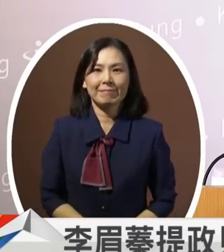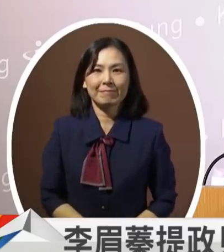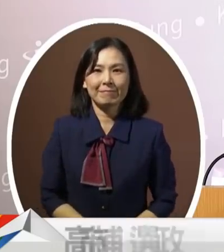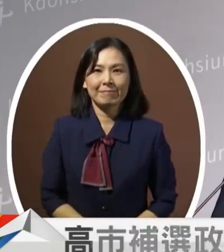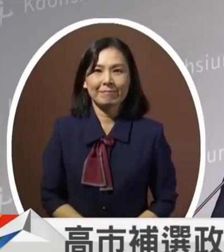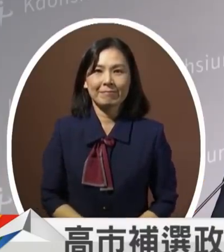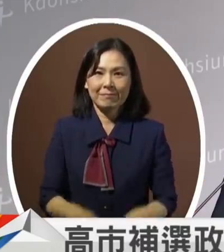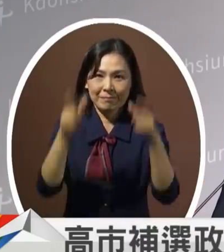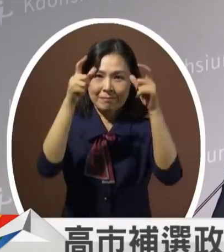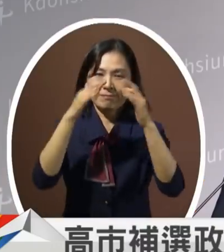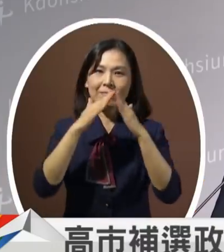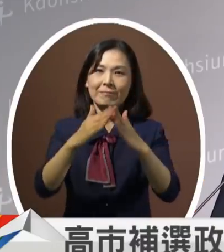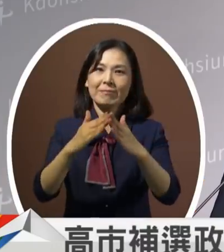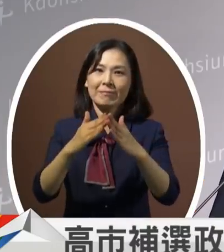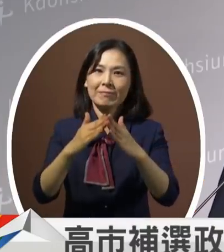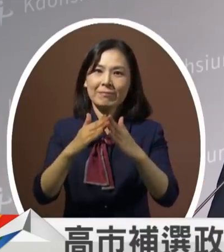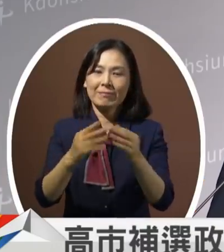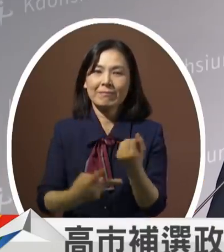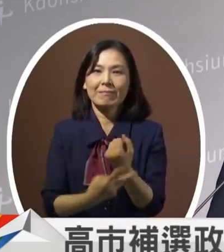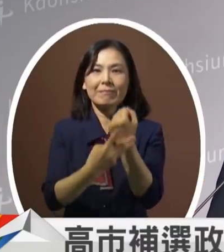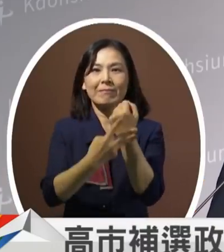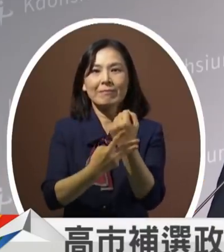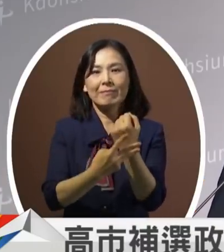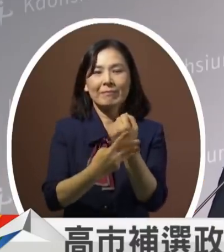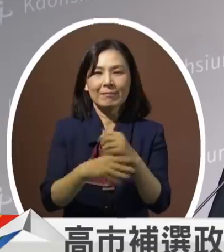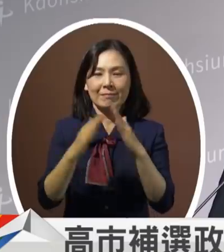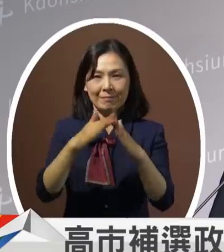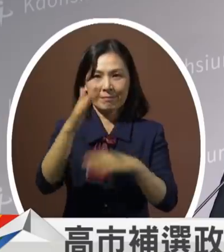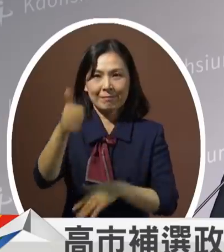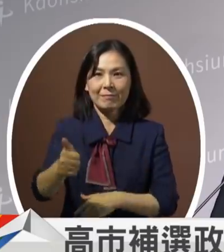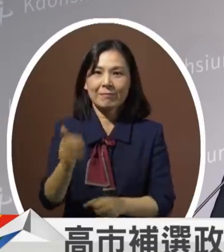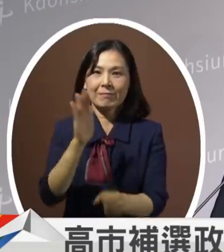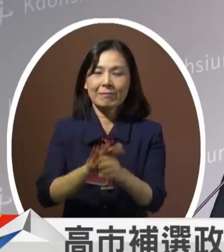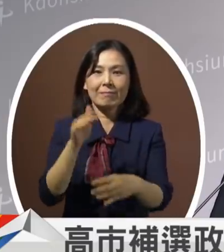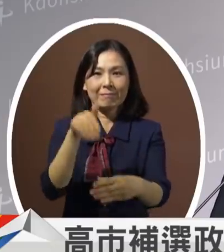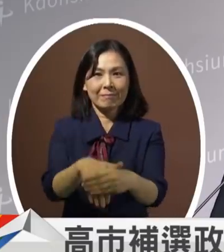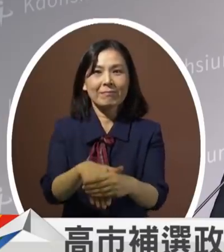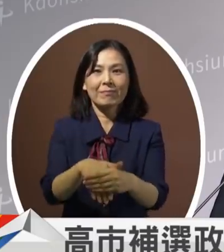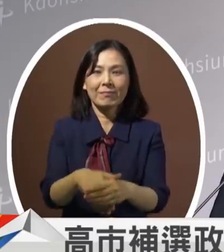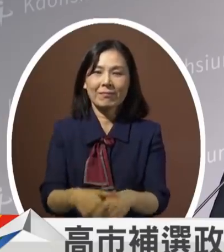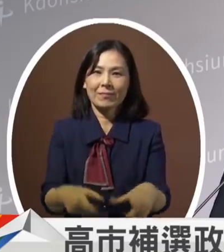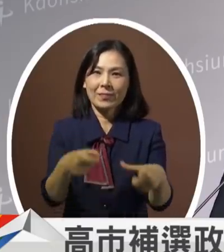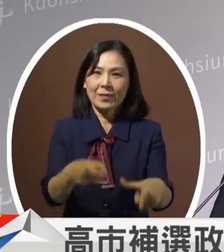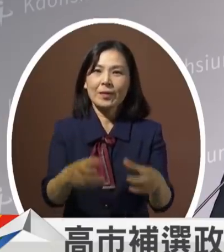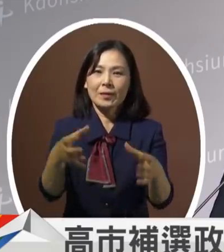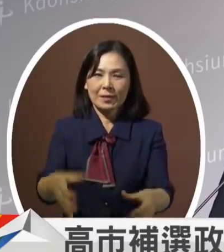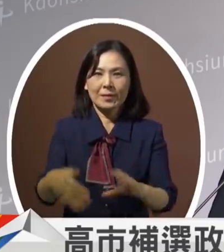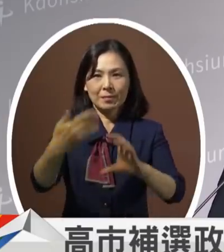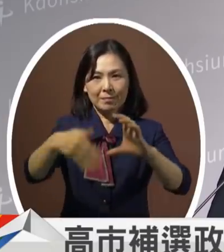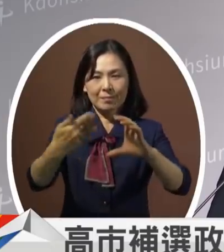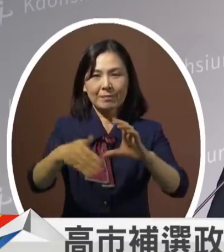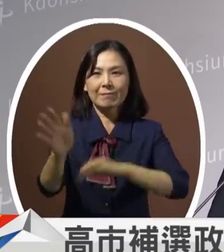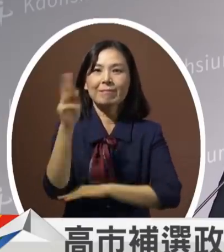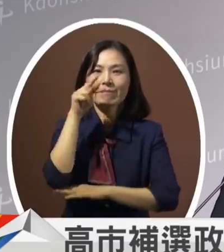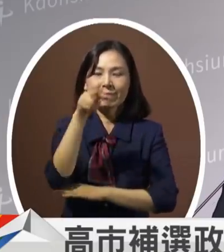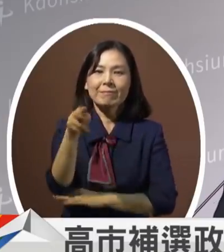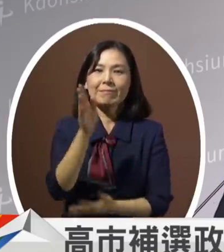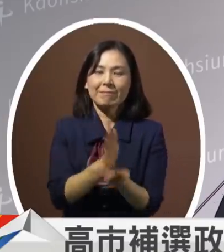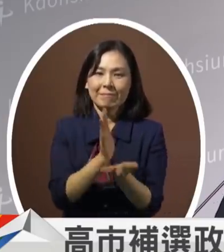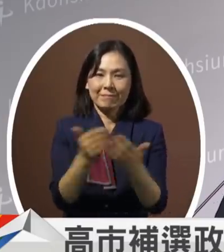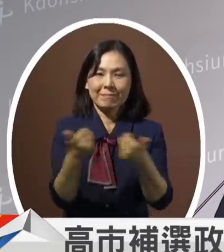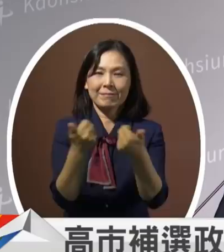高雄市第三届市长补选公办电视证件发表会